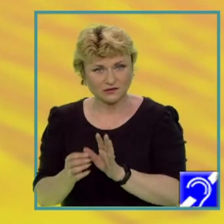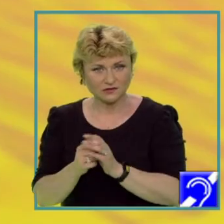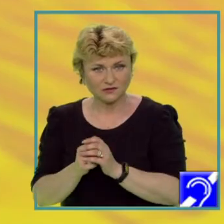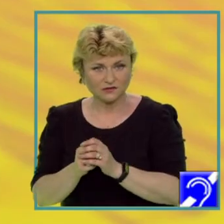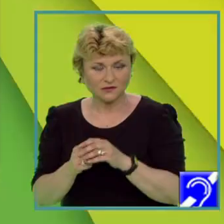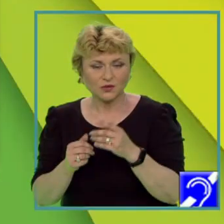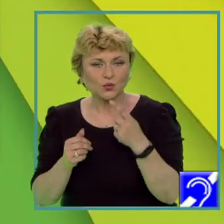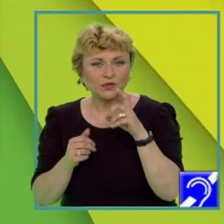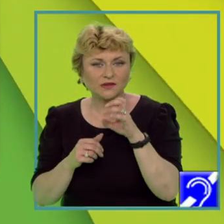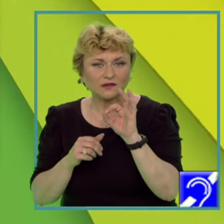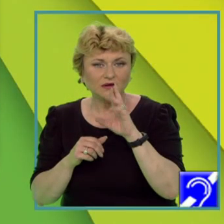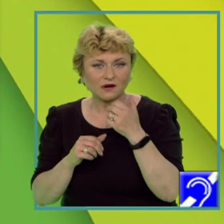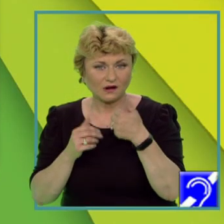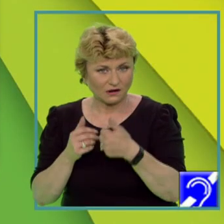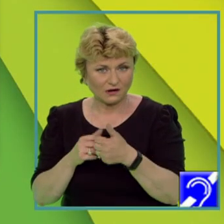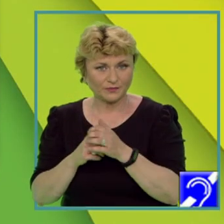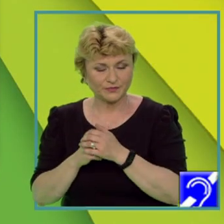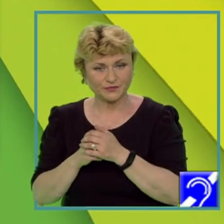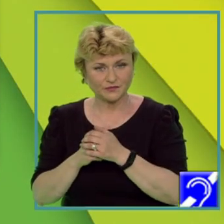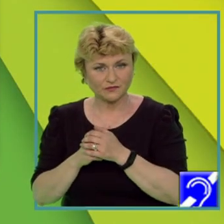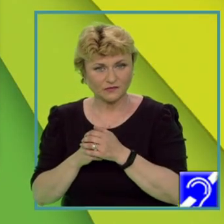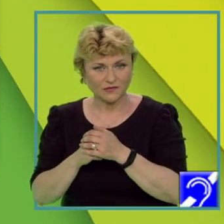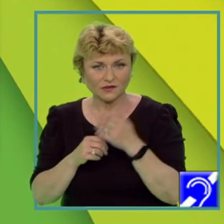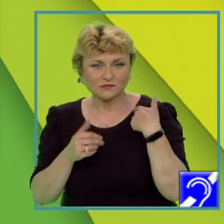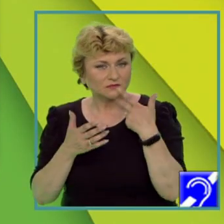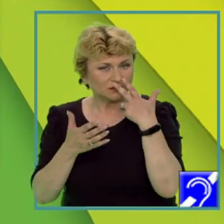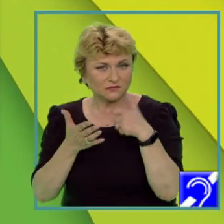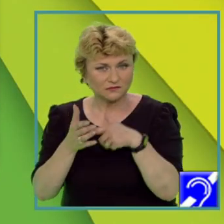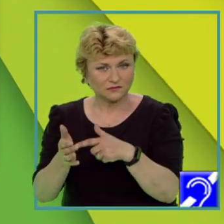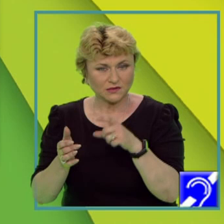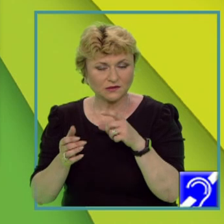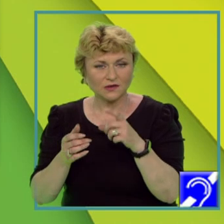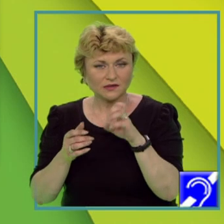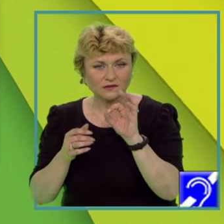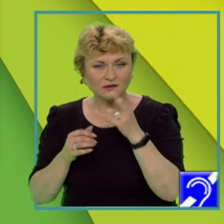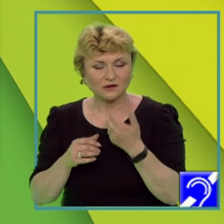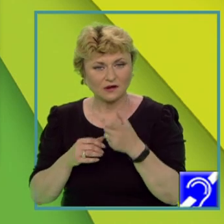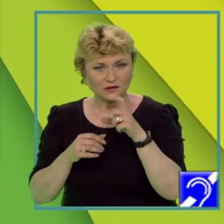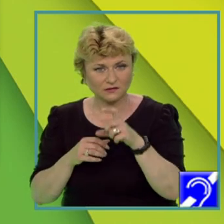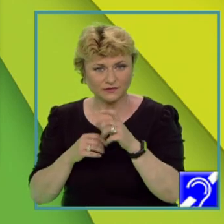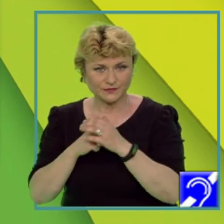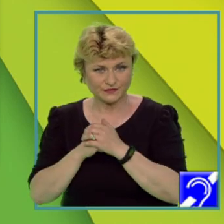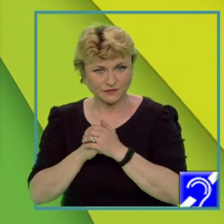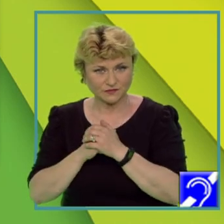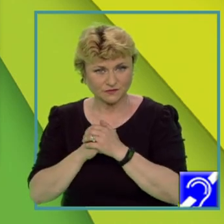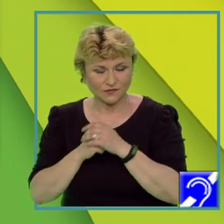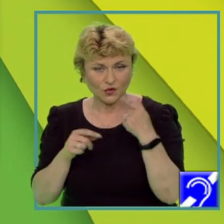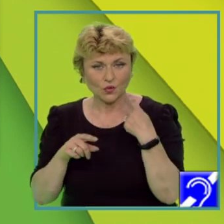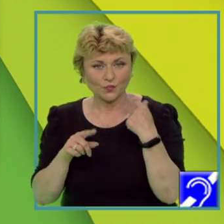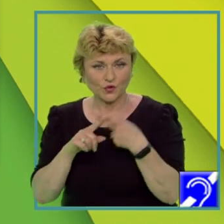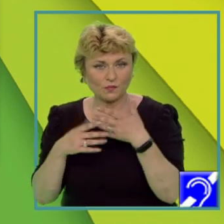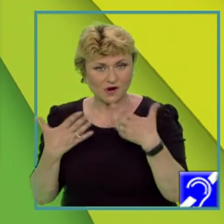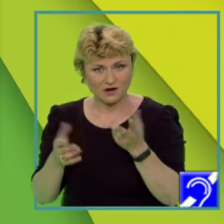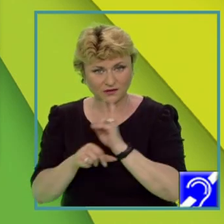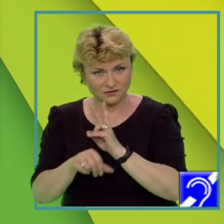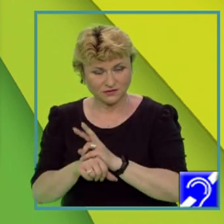cu litera A și clima statului marcat pe hartă cu litera C. Cu mare atenție